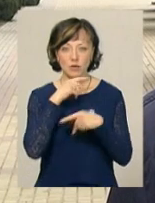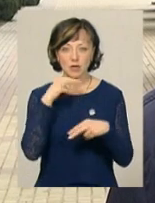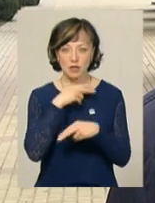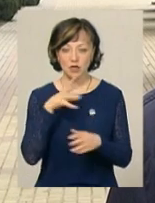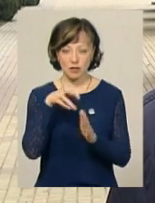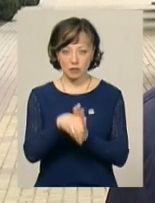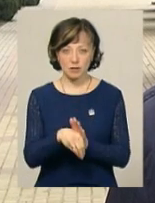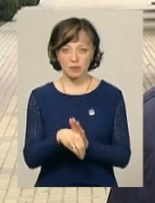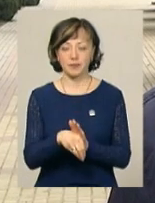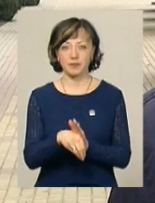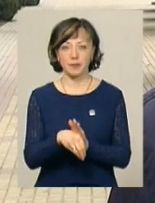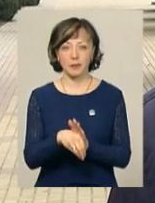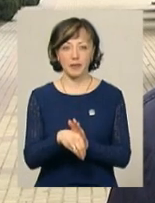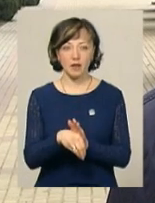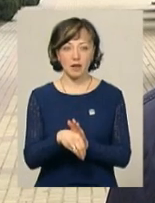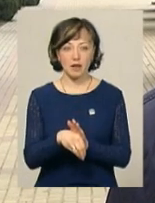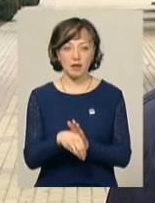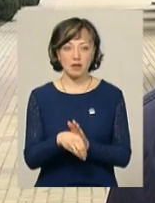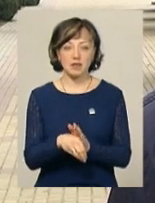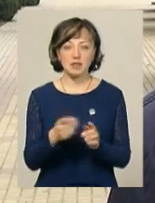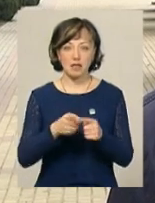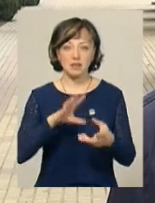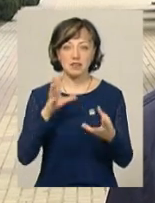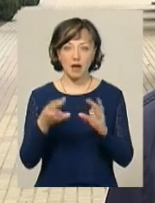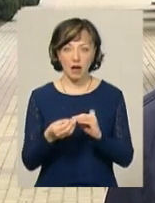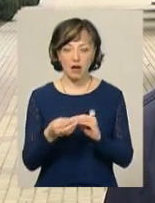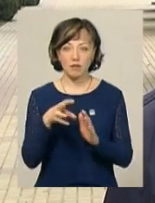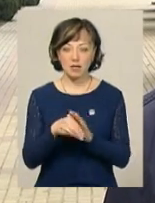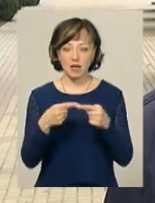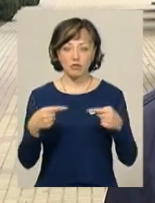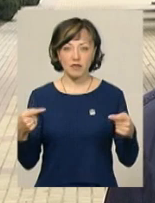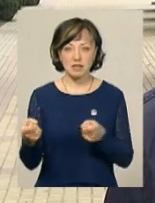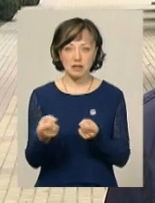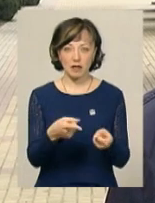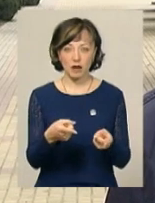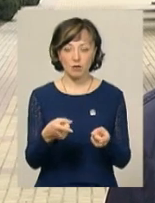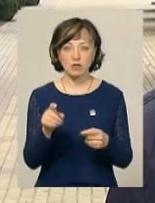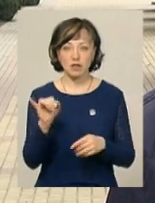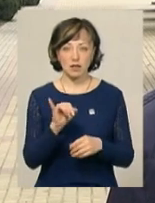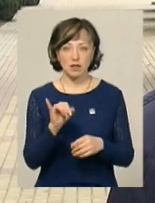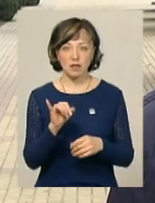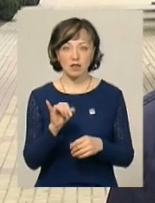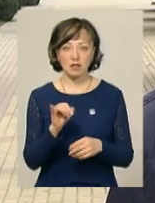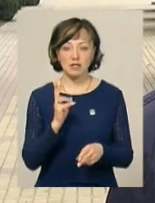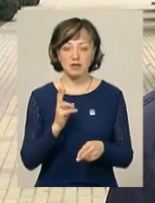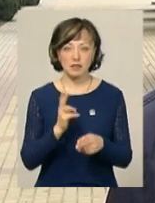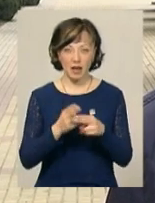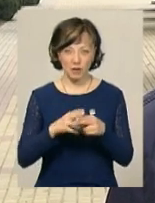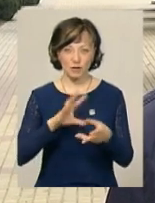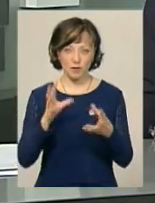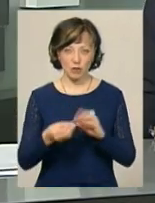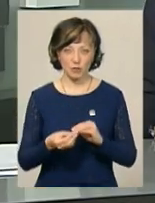органічних речовин, по сухому залишку – це загальний місць речовин, який скидається, та залізу загальному.